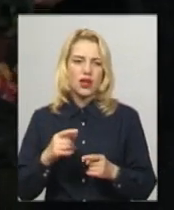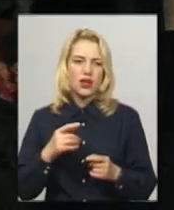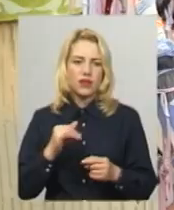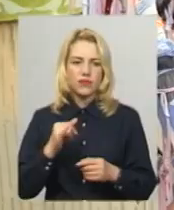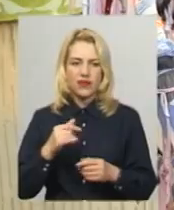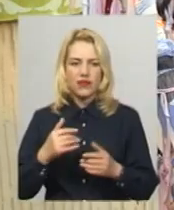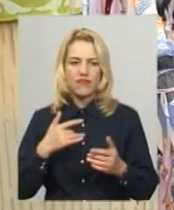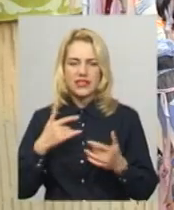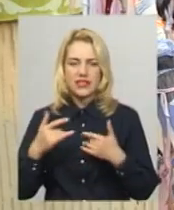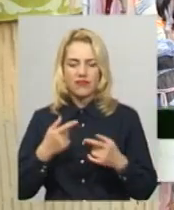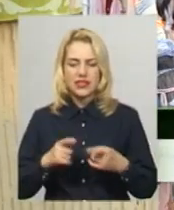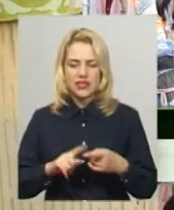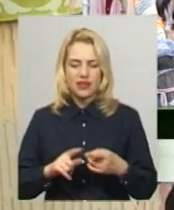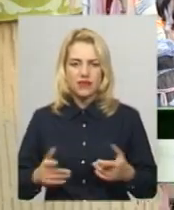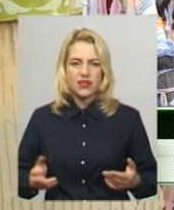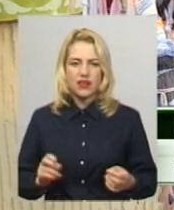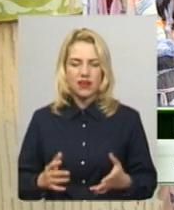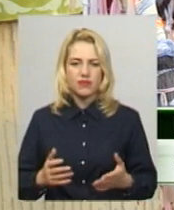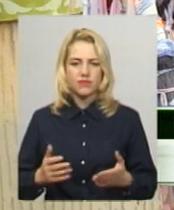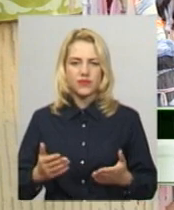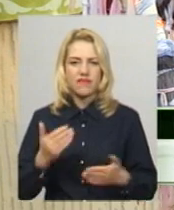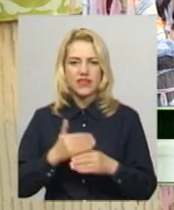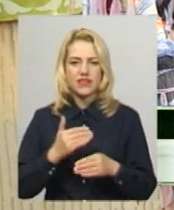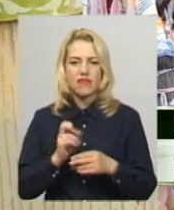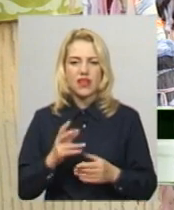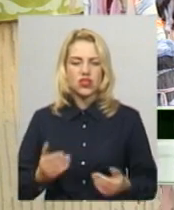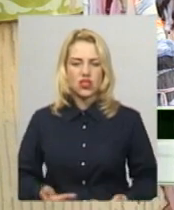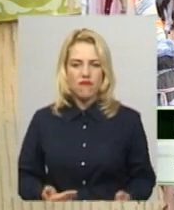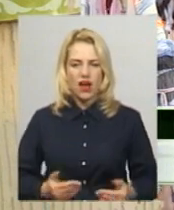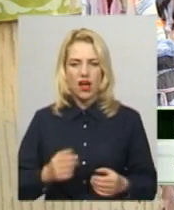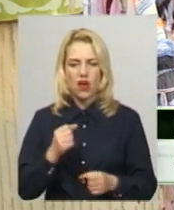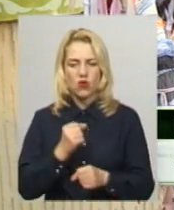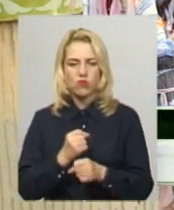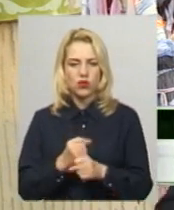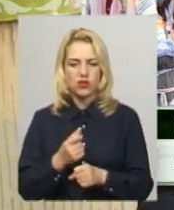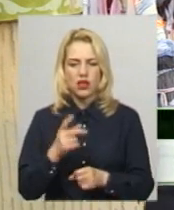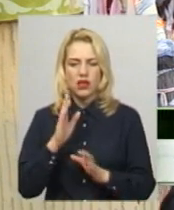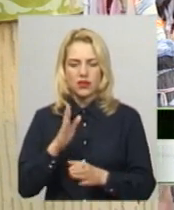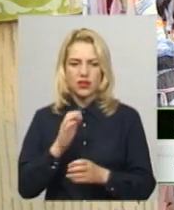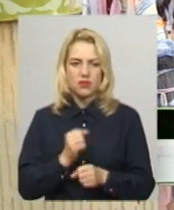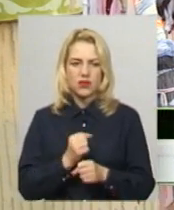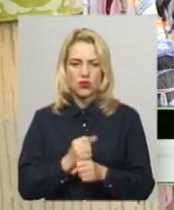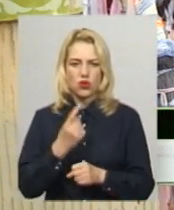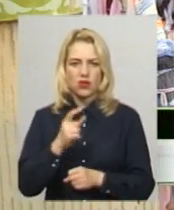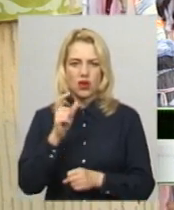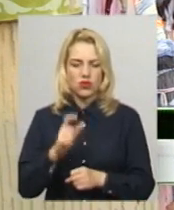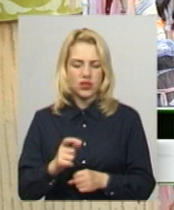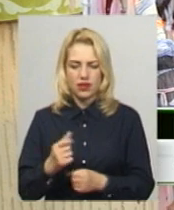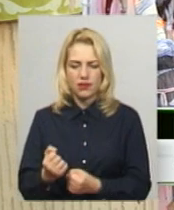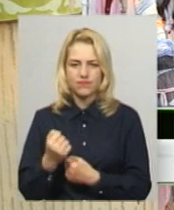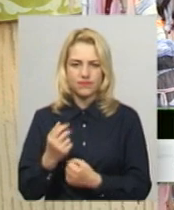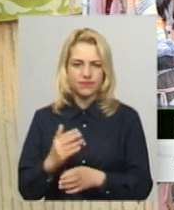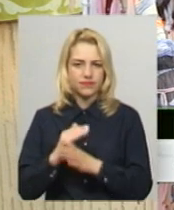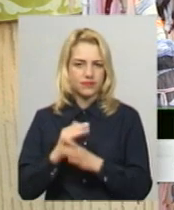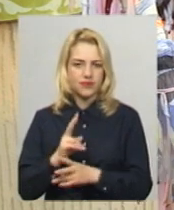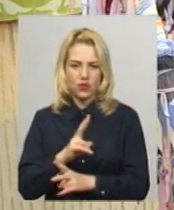дубль. Це жива робота. На сцені завжди працює одна людина. Вона працює без страховок. Ніхто їй